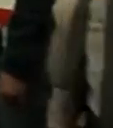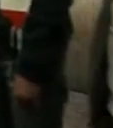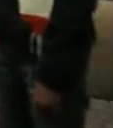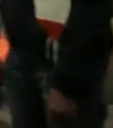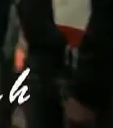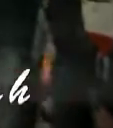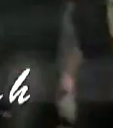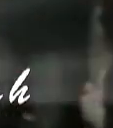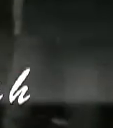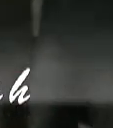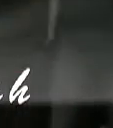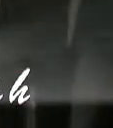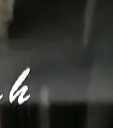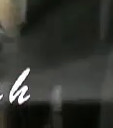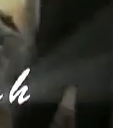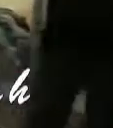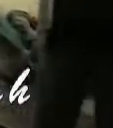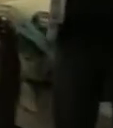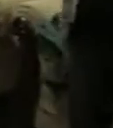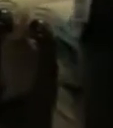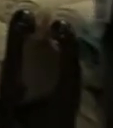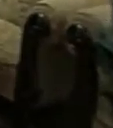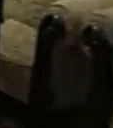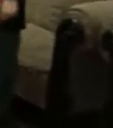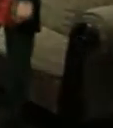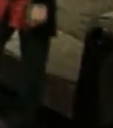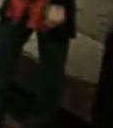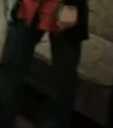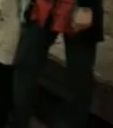Bukan kilauan sebilah pelatih